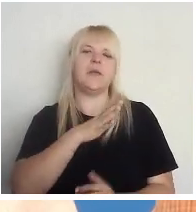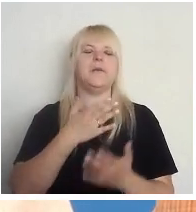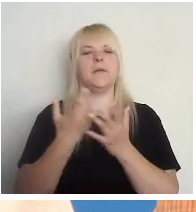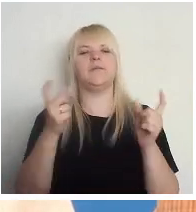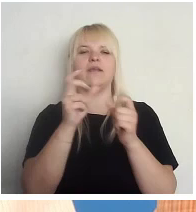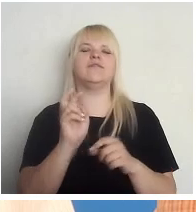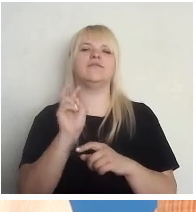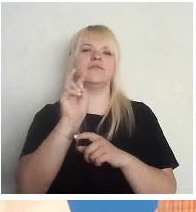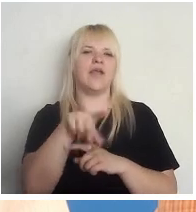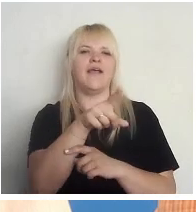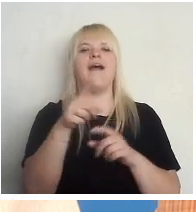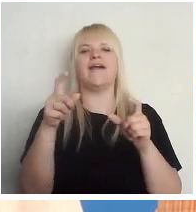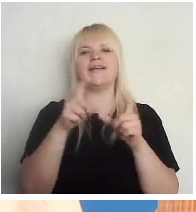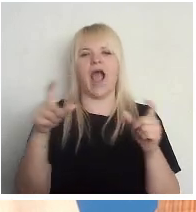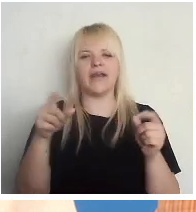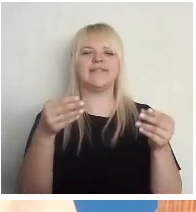izvilkt šo kartīti.